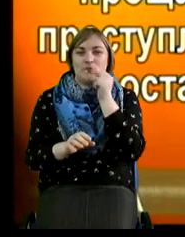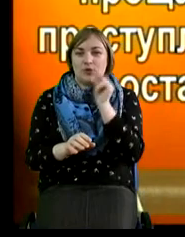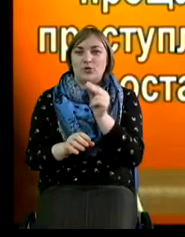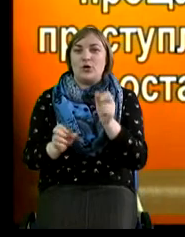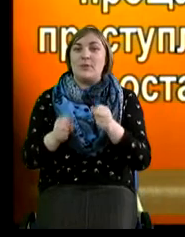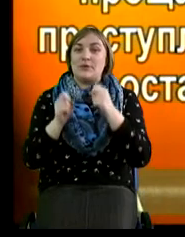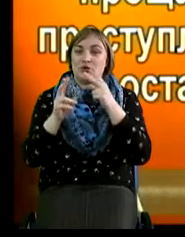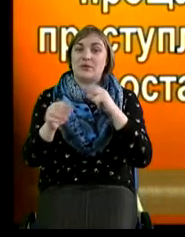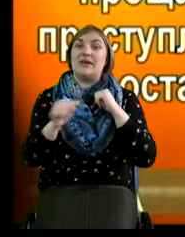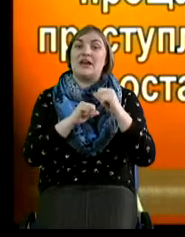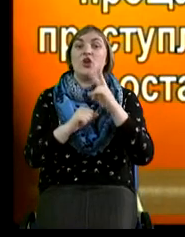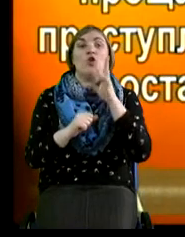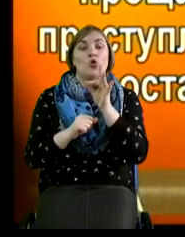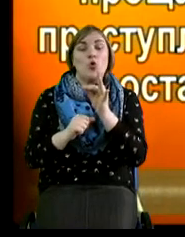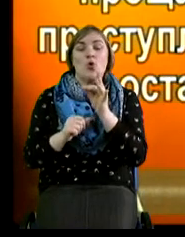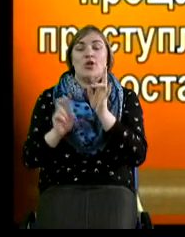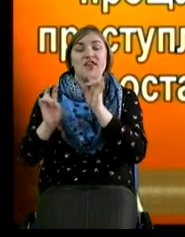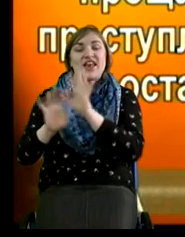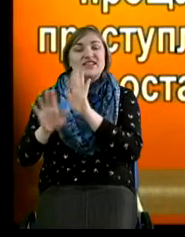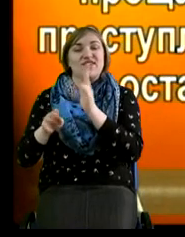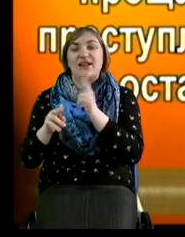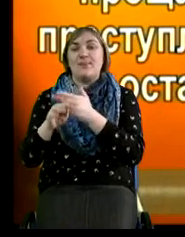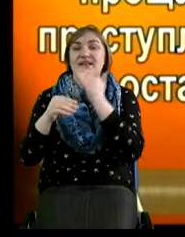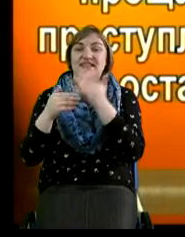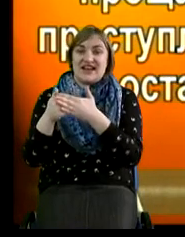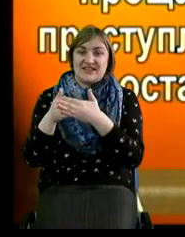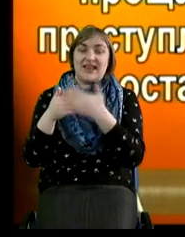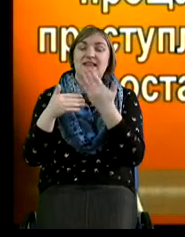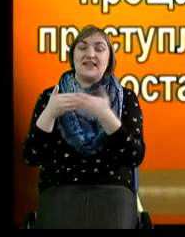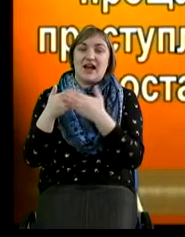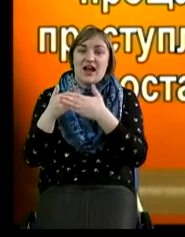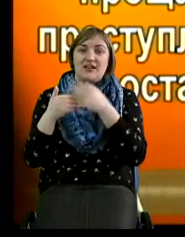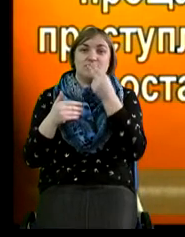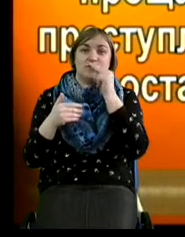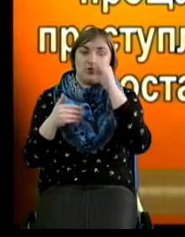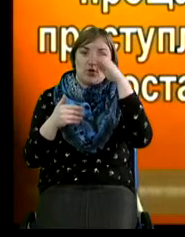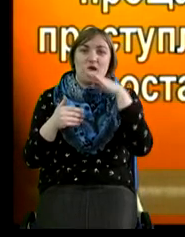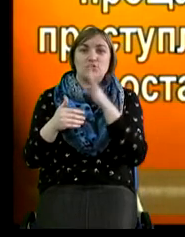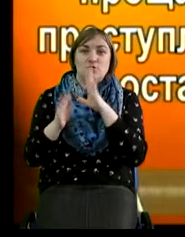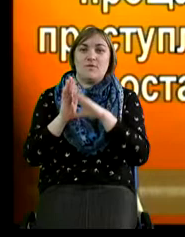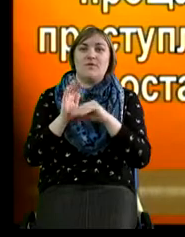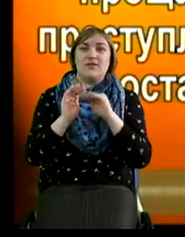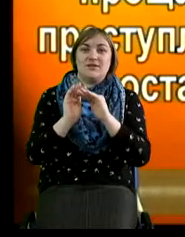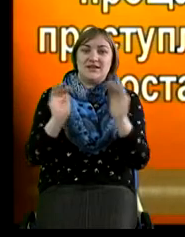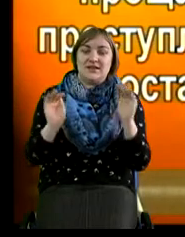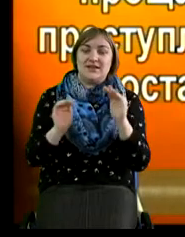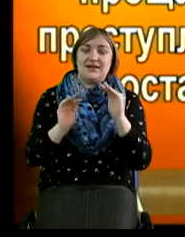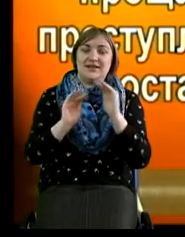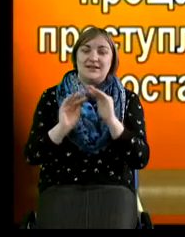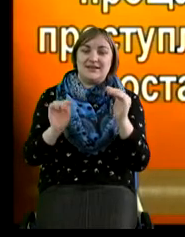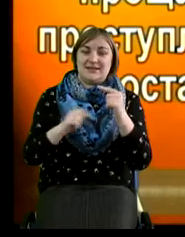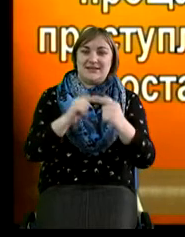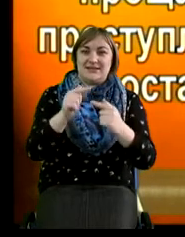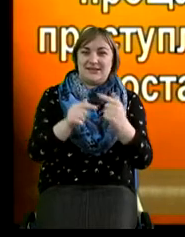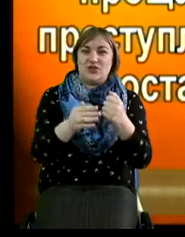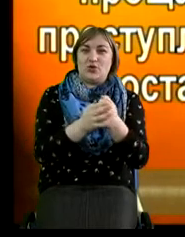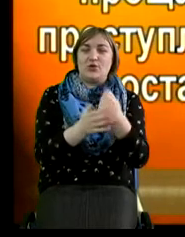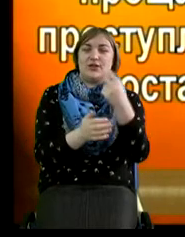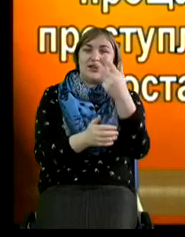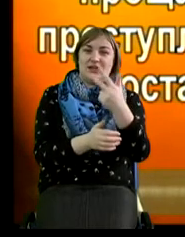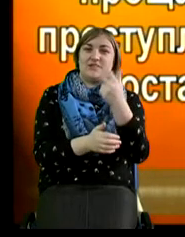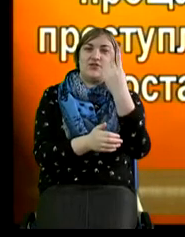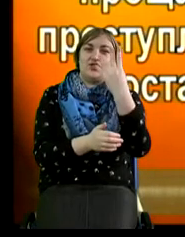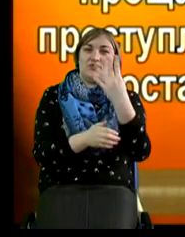но не оставляющий без наказания, наказывающий вину отцов в детях и в детях детей до третьего и четвертого рода».